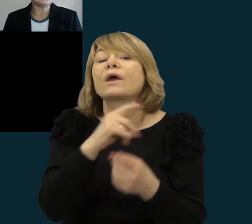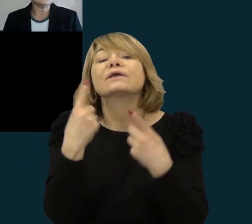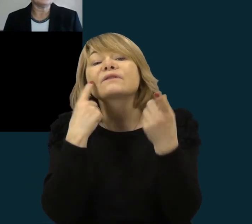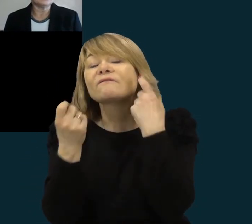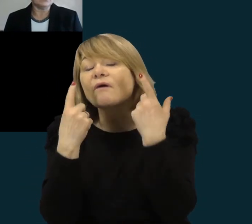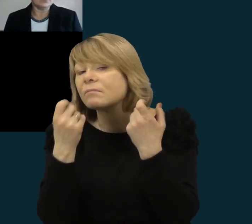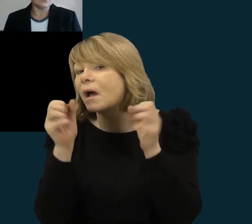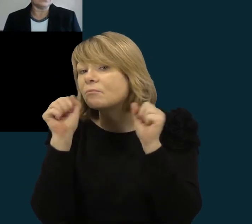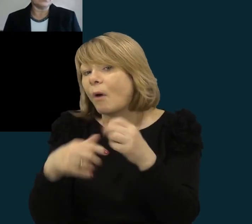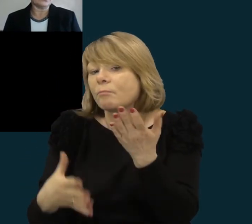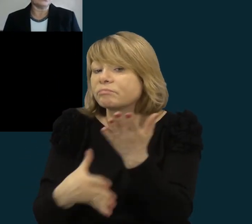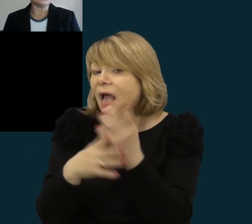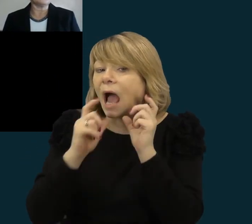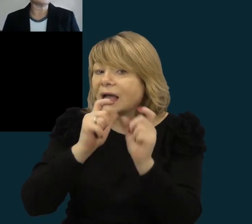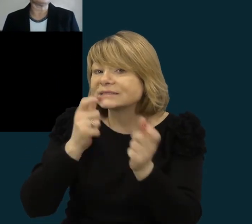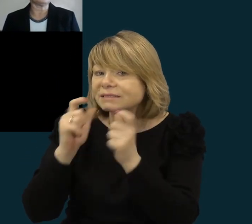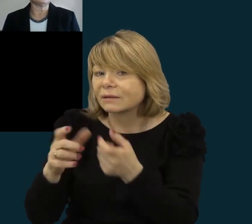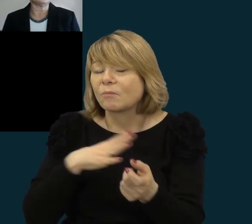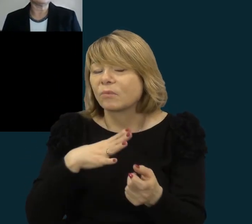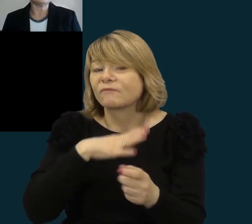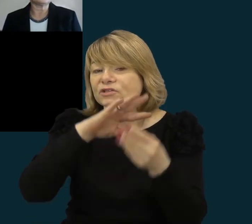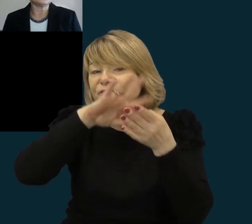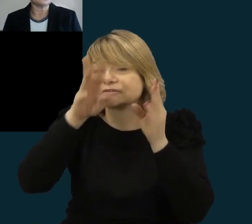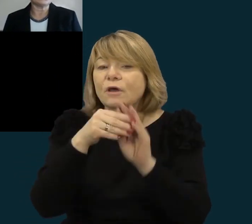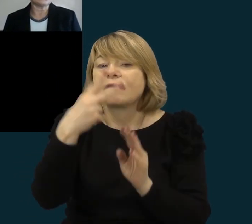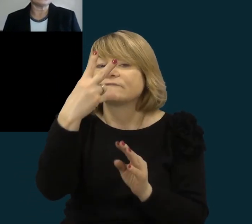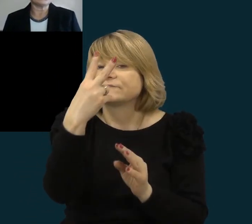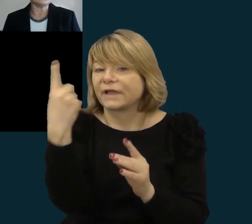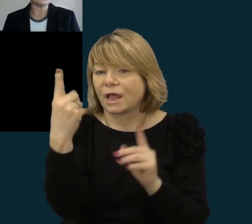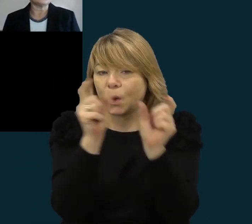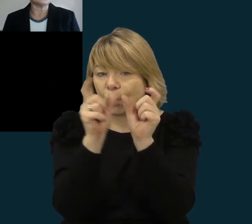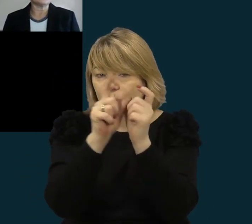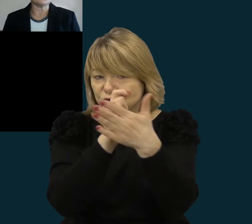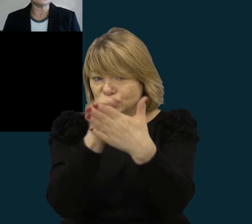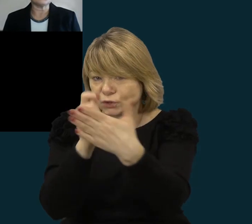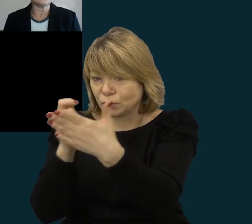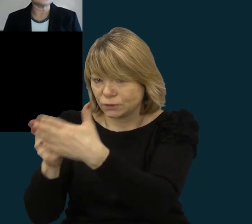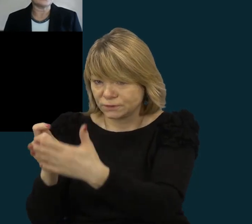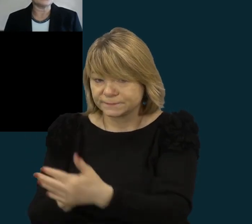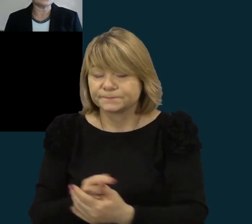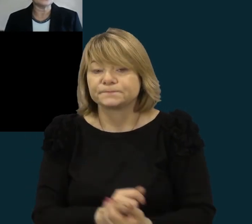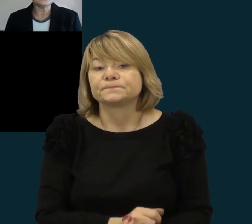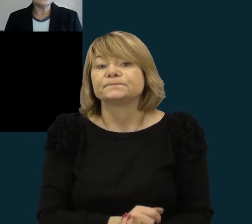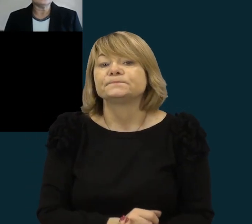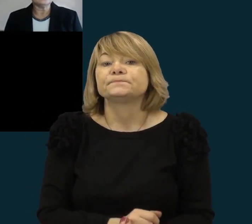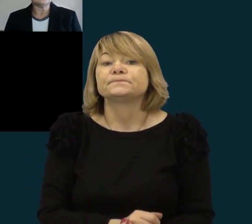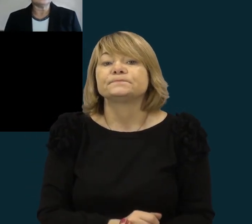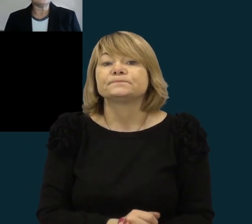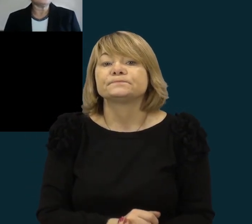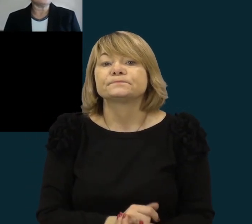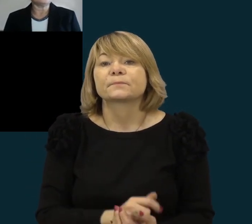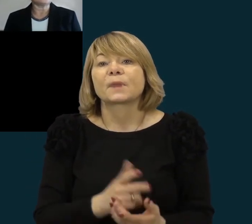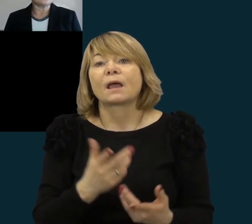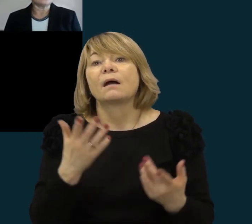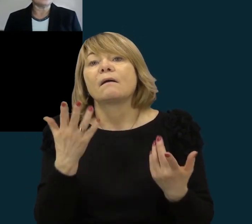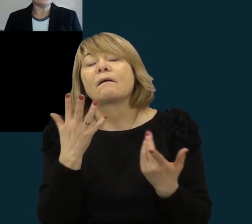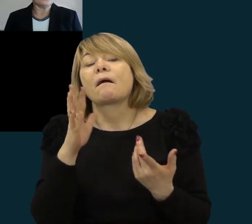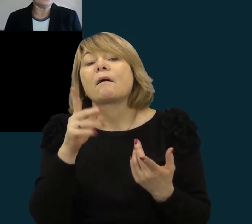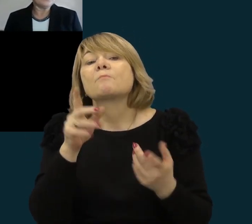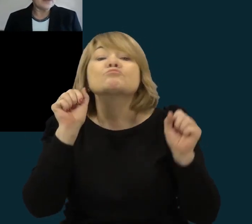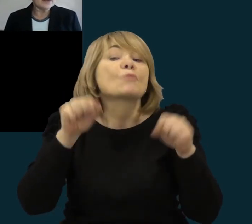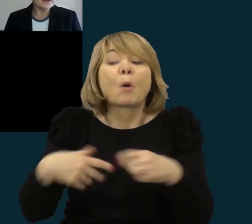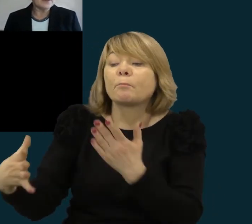į, čia buvo 21 užduotis, į tos 21 užduoties klausimus, kaip jie gali, sakykim,